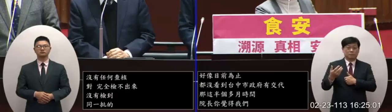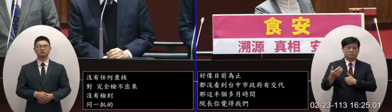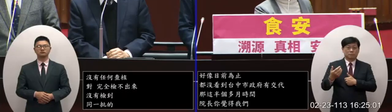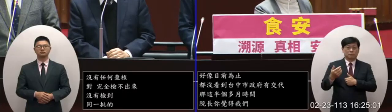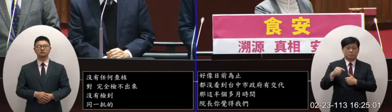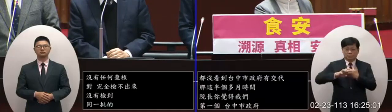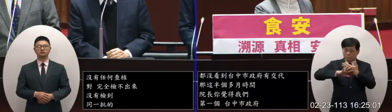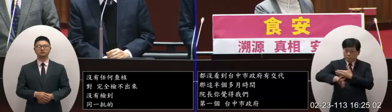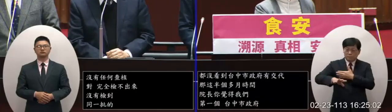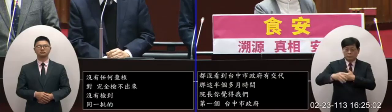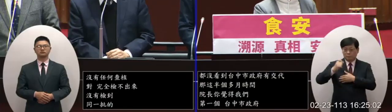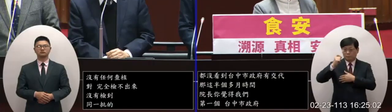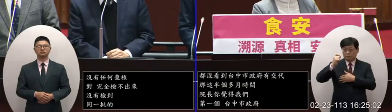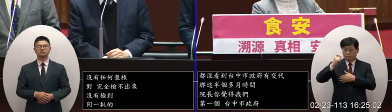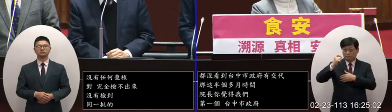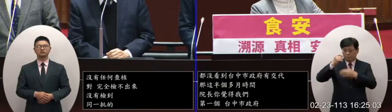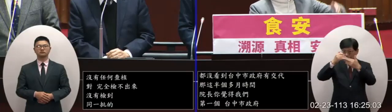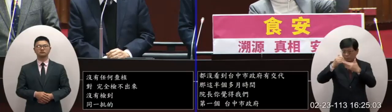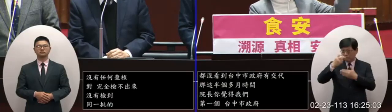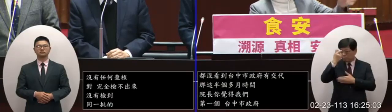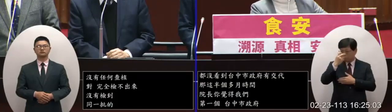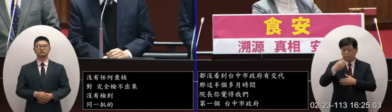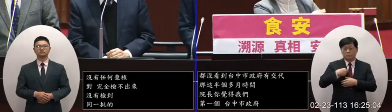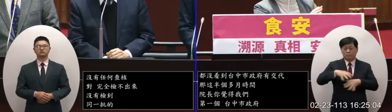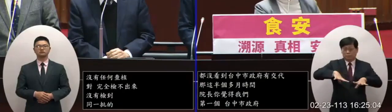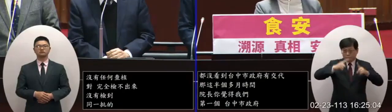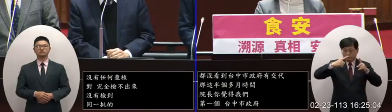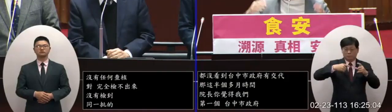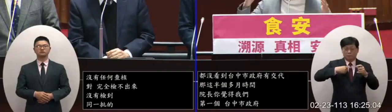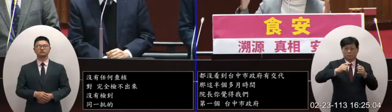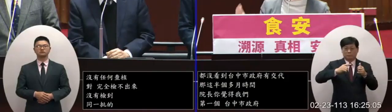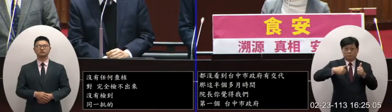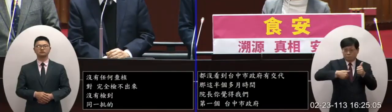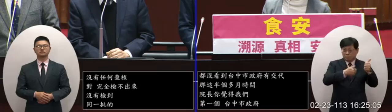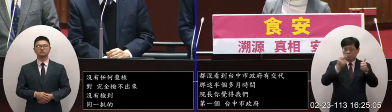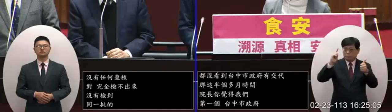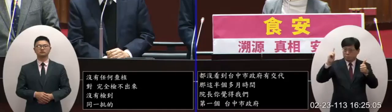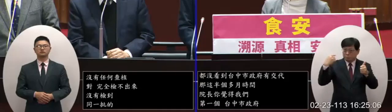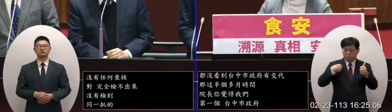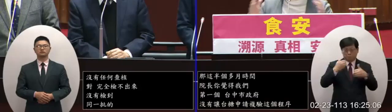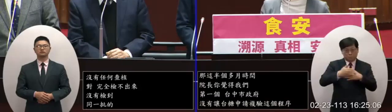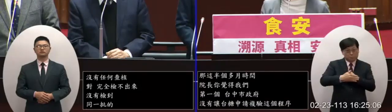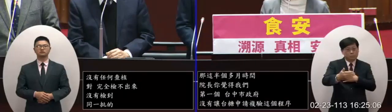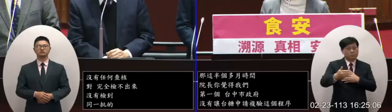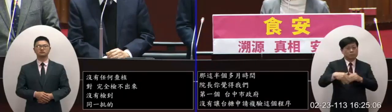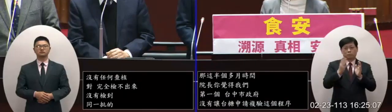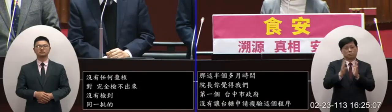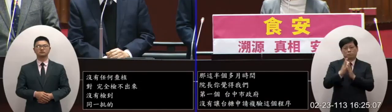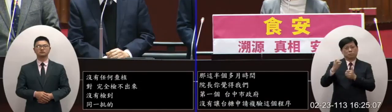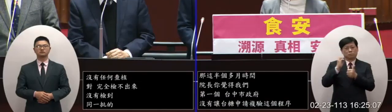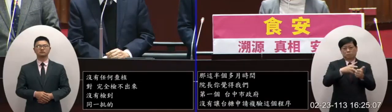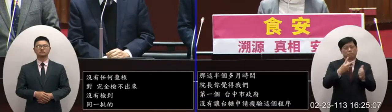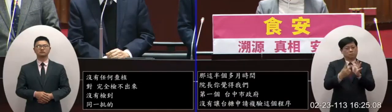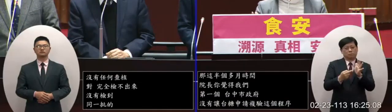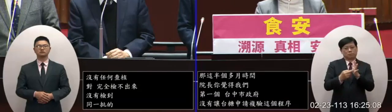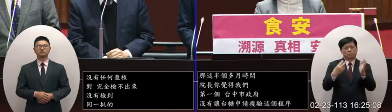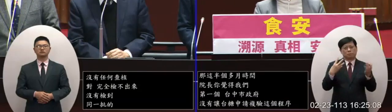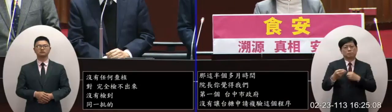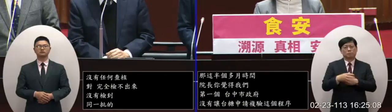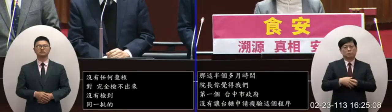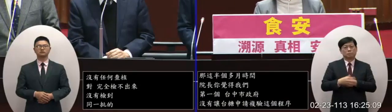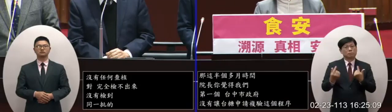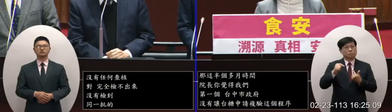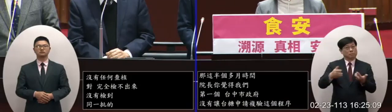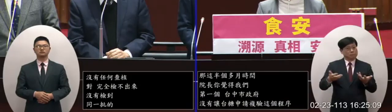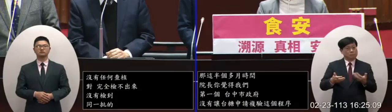它相關復驗的就是說它從溯源的這個相關復驗的檢驗程序它也都沒有清楚交代那院